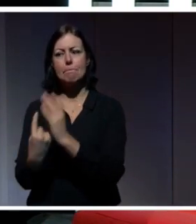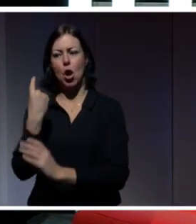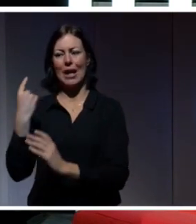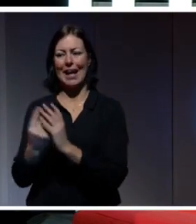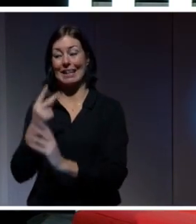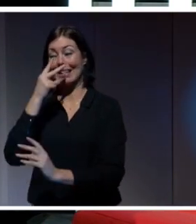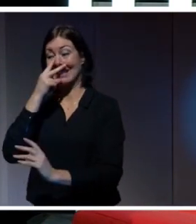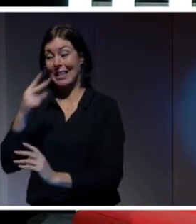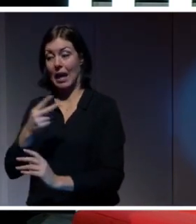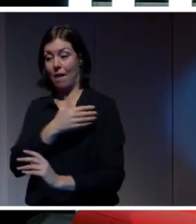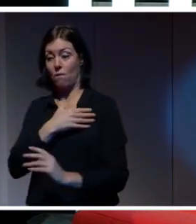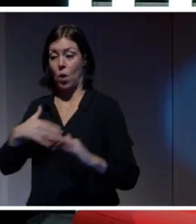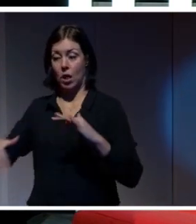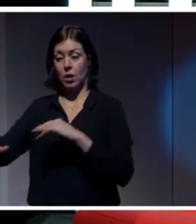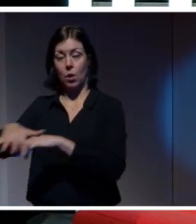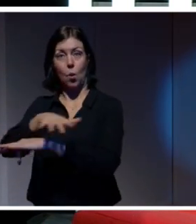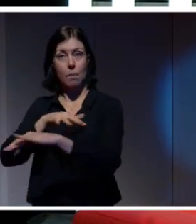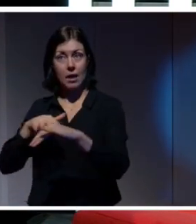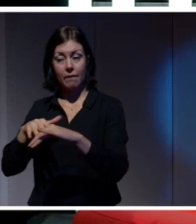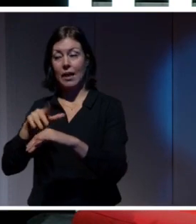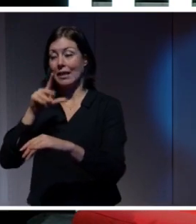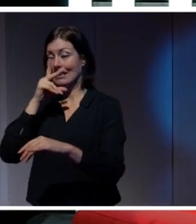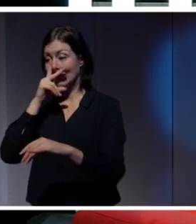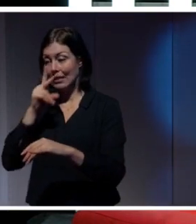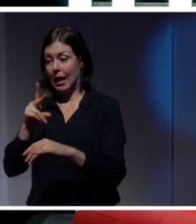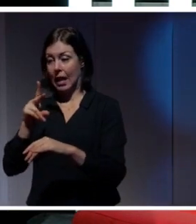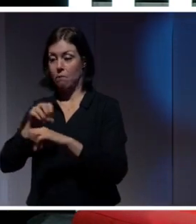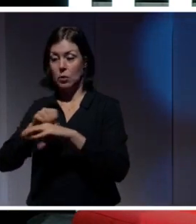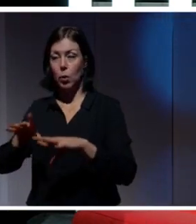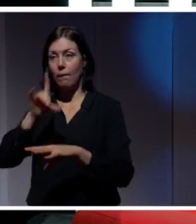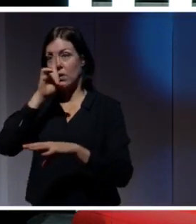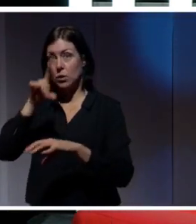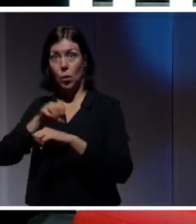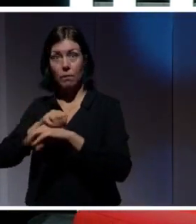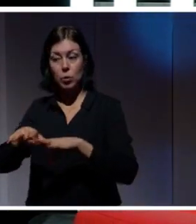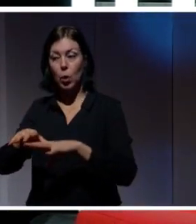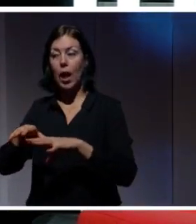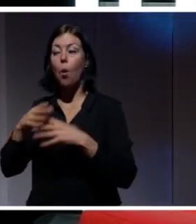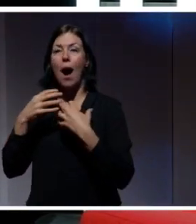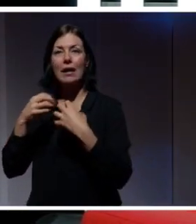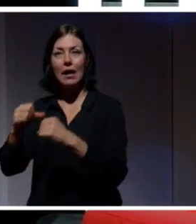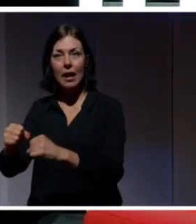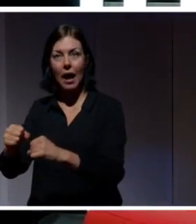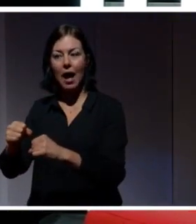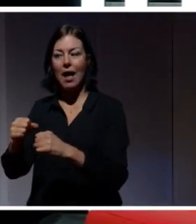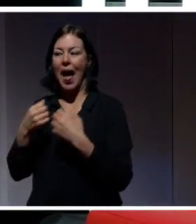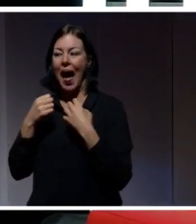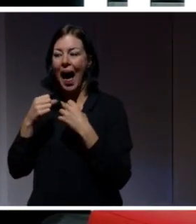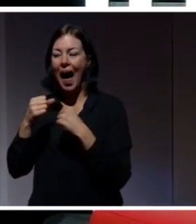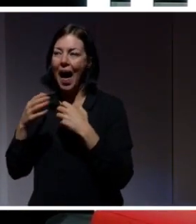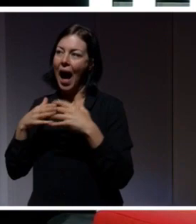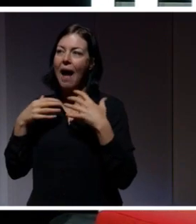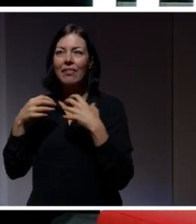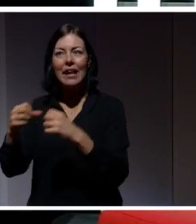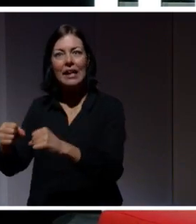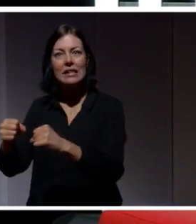vår omgivning, att förstå informationen och att kunna agera på den. Den handlingsfrihet som krävs för att vi faktiskt ska